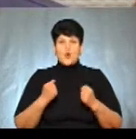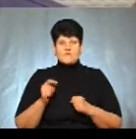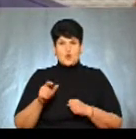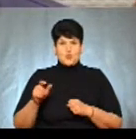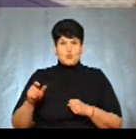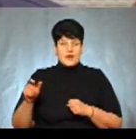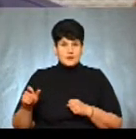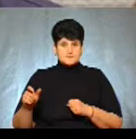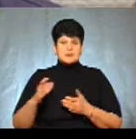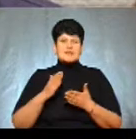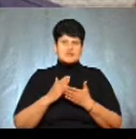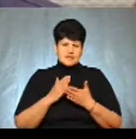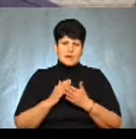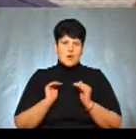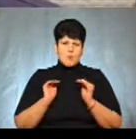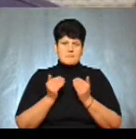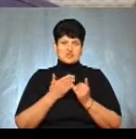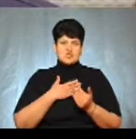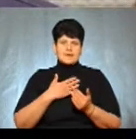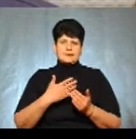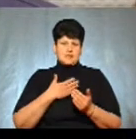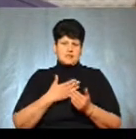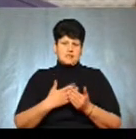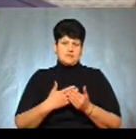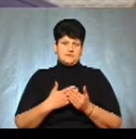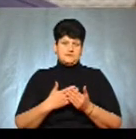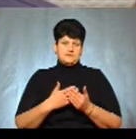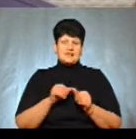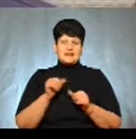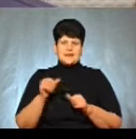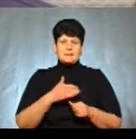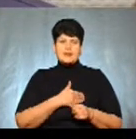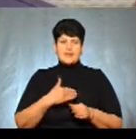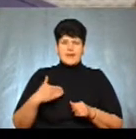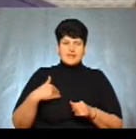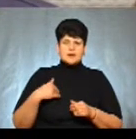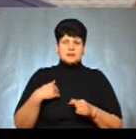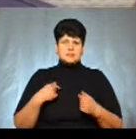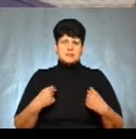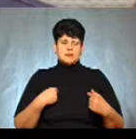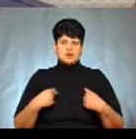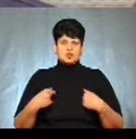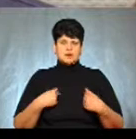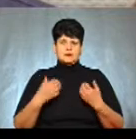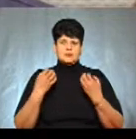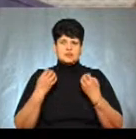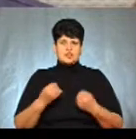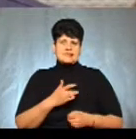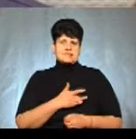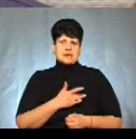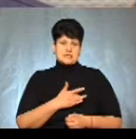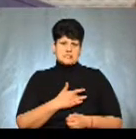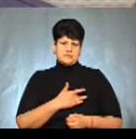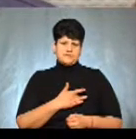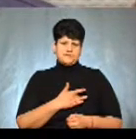є певне обмеження дихальної функції. Крім легень, страждає і серце,